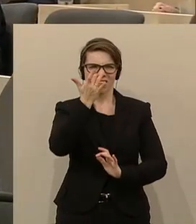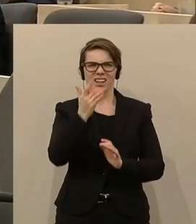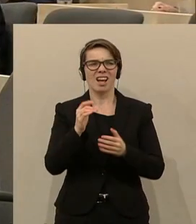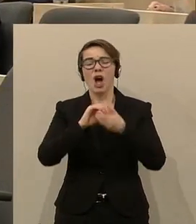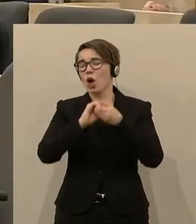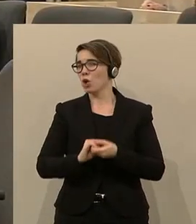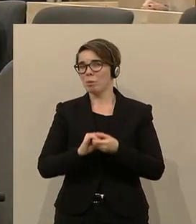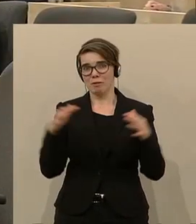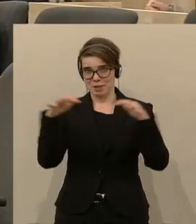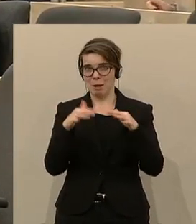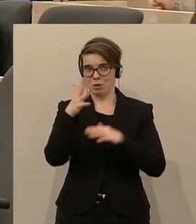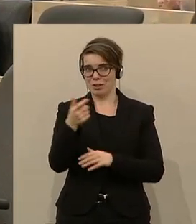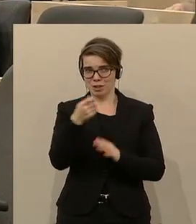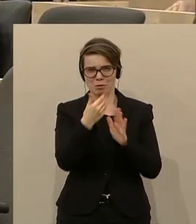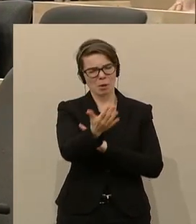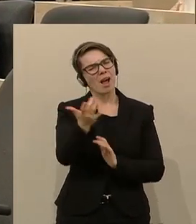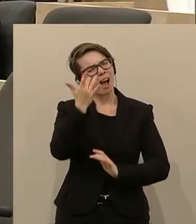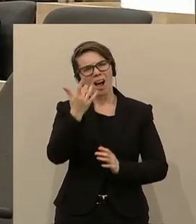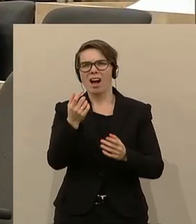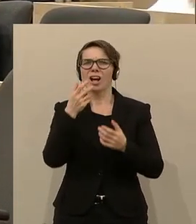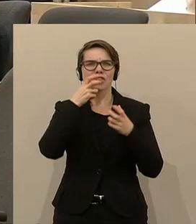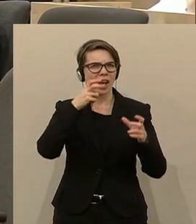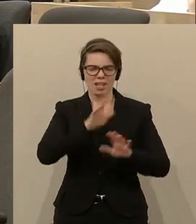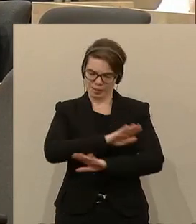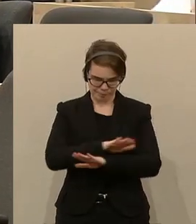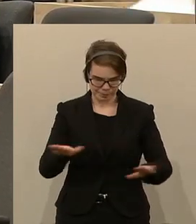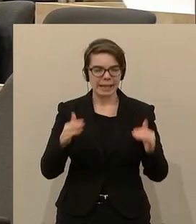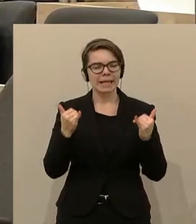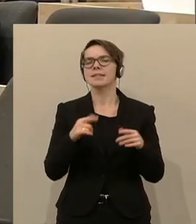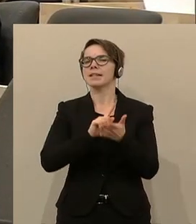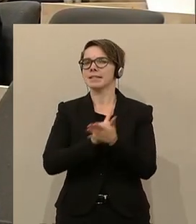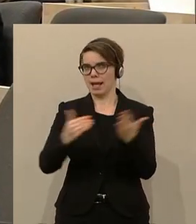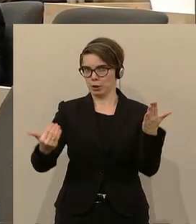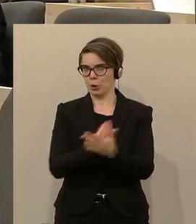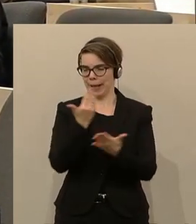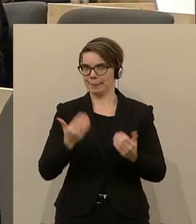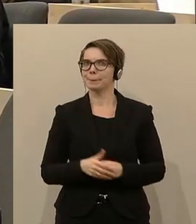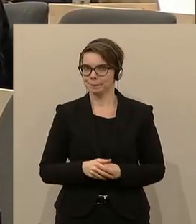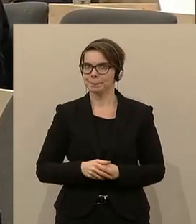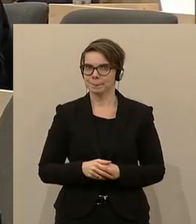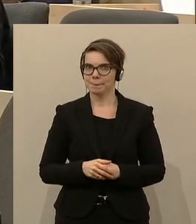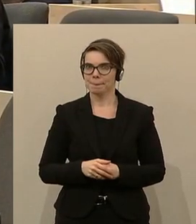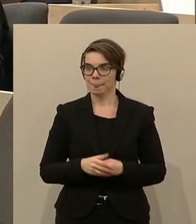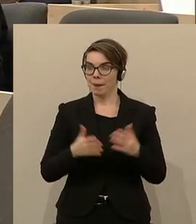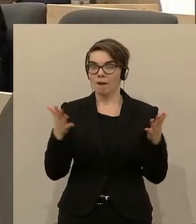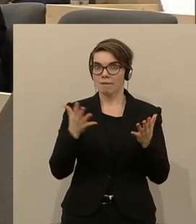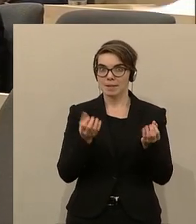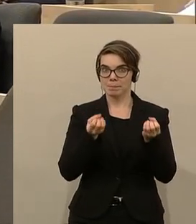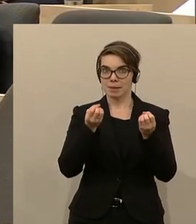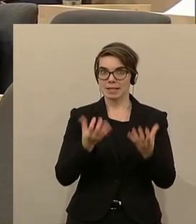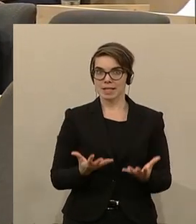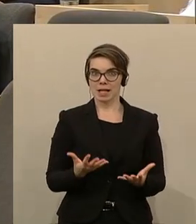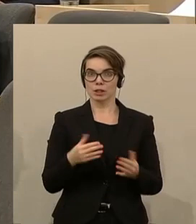ist nicht gescheit. So, die ÖVP hat plakatiert, Zeit für Neues. Was ist Kuhmann? Rückschritt.